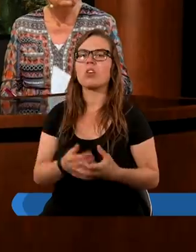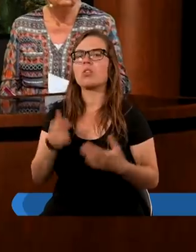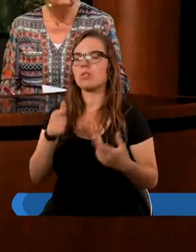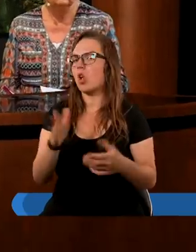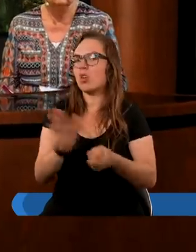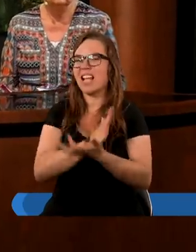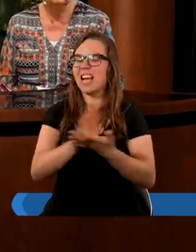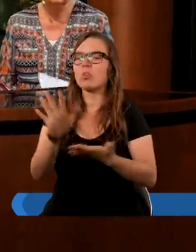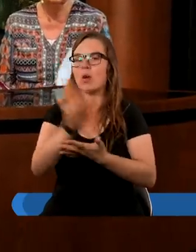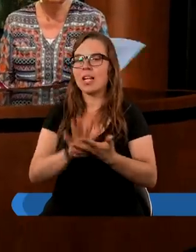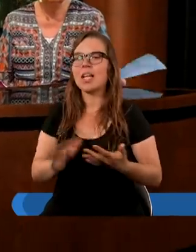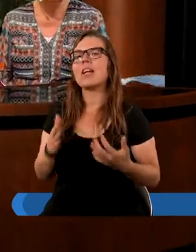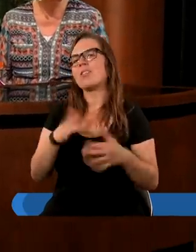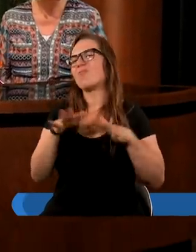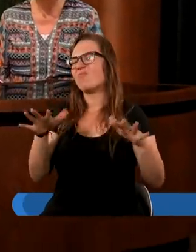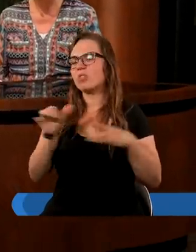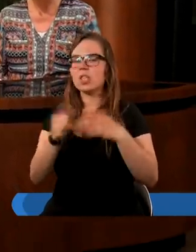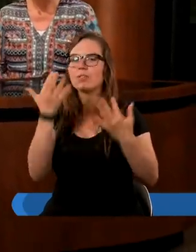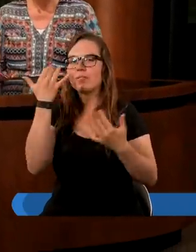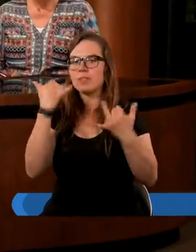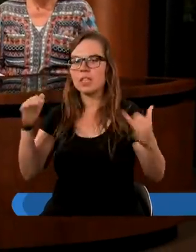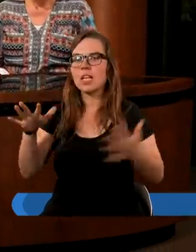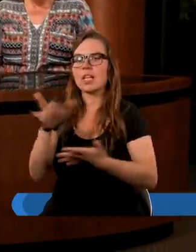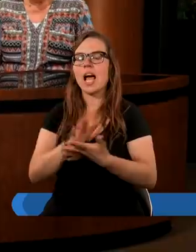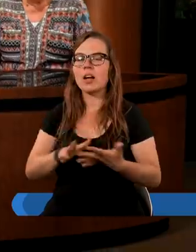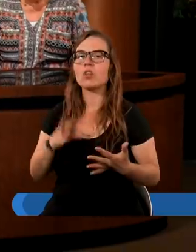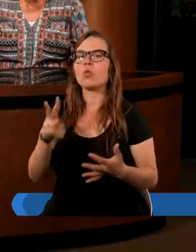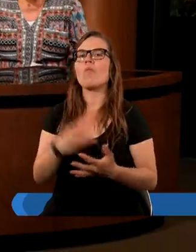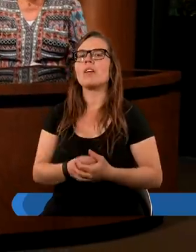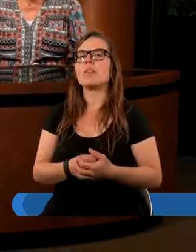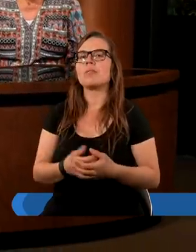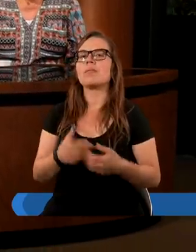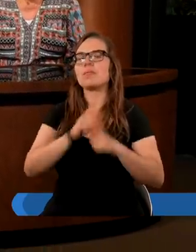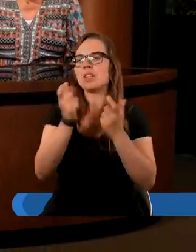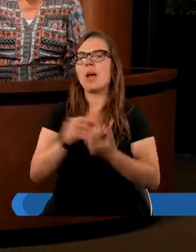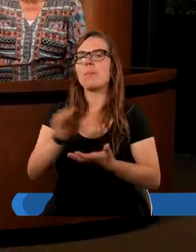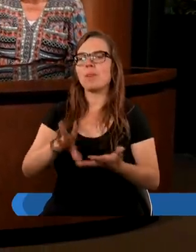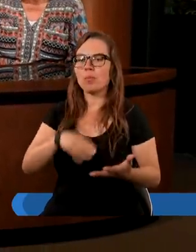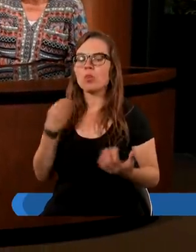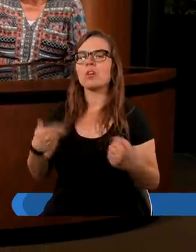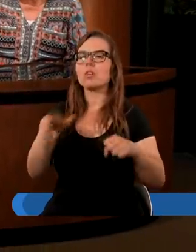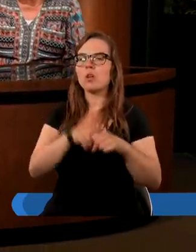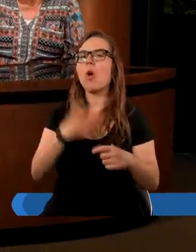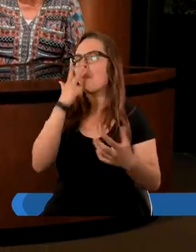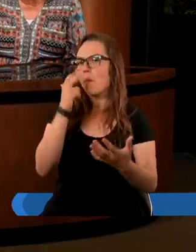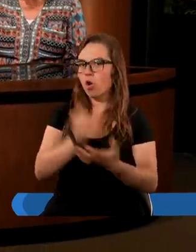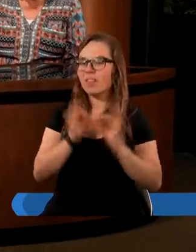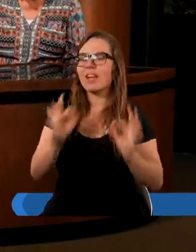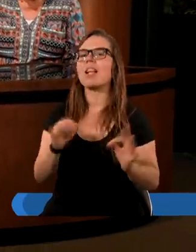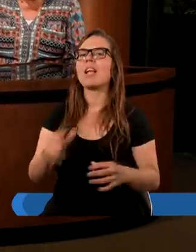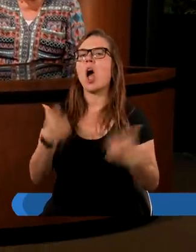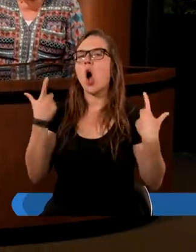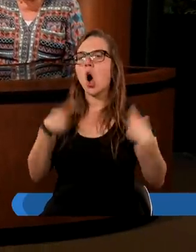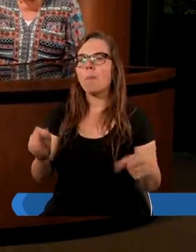To są niektóre teksty. Jest wiele, wiele więcej tekstów w całej Biblii, które potwierdzają